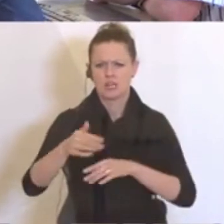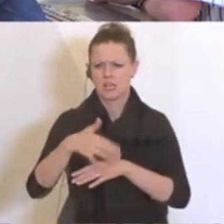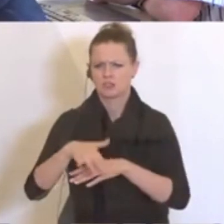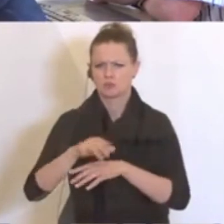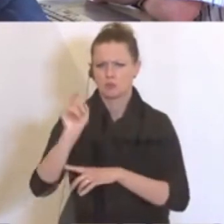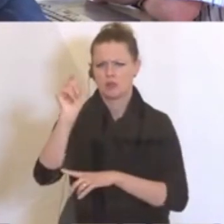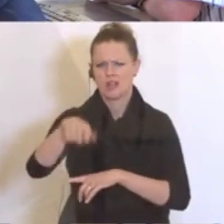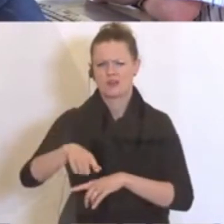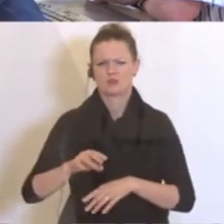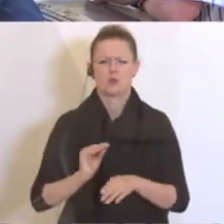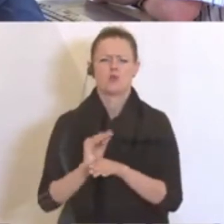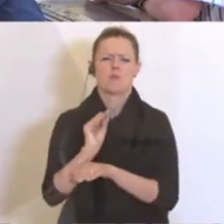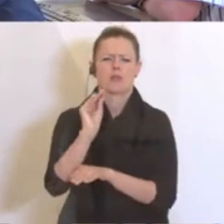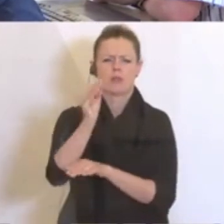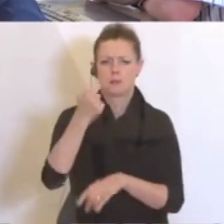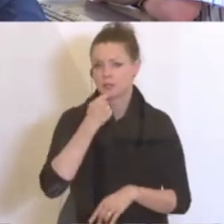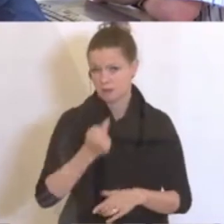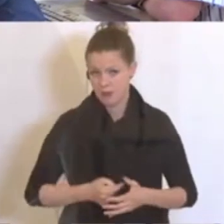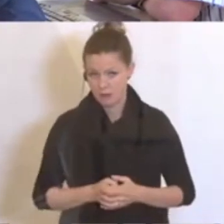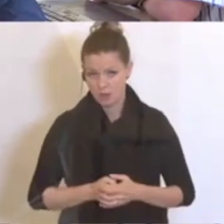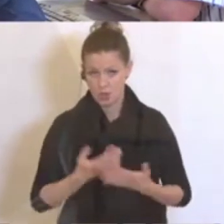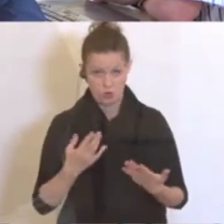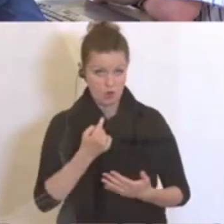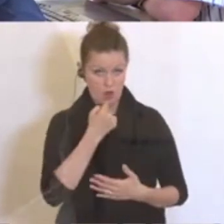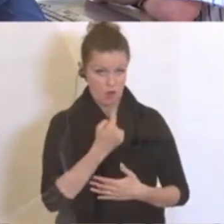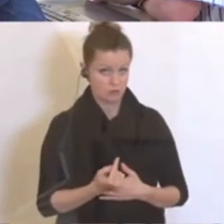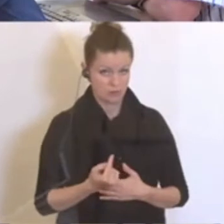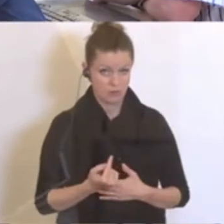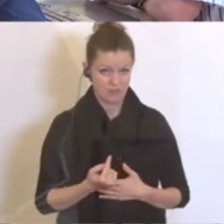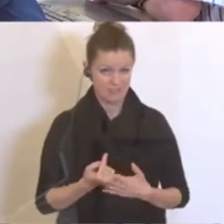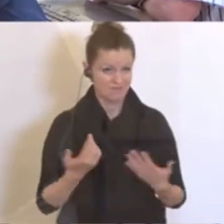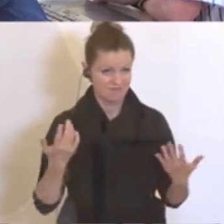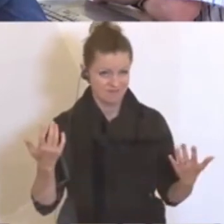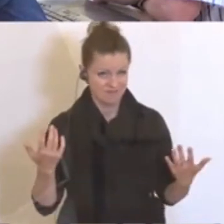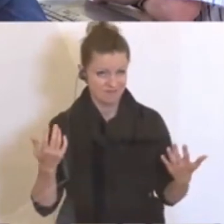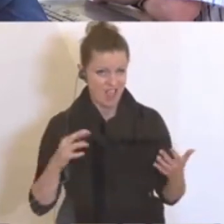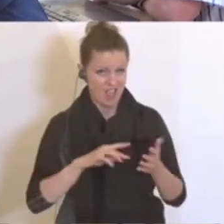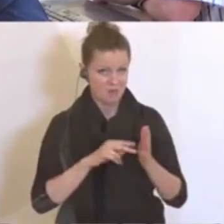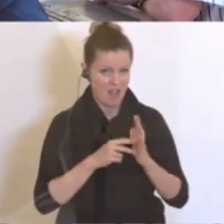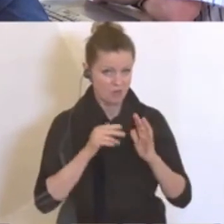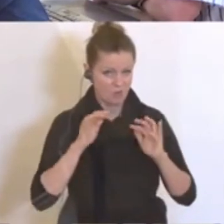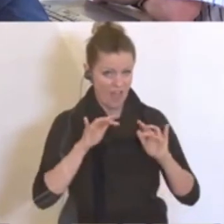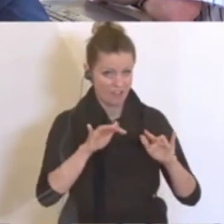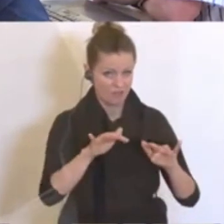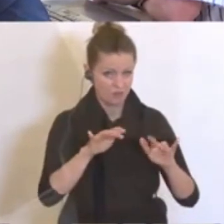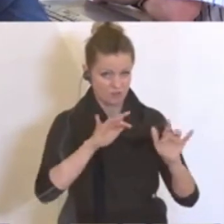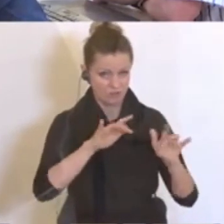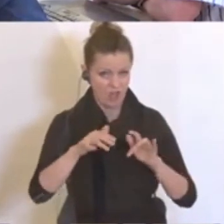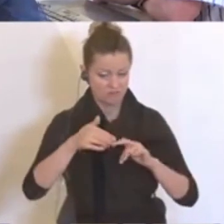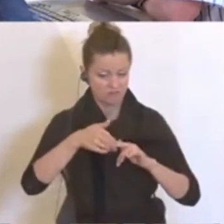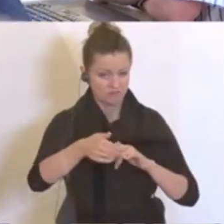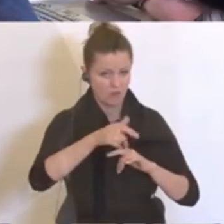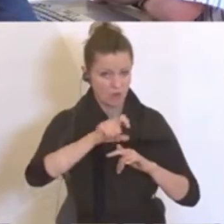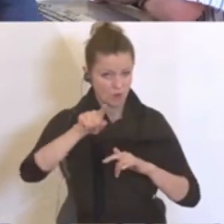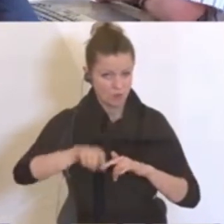Scharniggärten, sei übertrieben. Diese Aussagen, welchen Einfluss haben die für die Planung jetzt für die nächsten Wochen, vielleicht Monate?